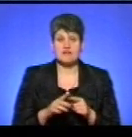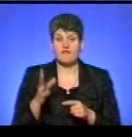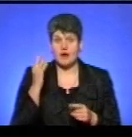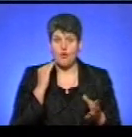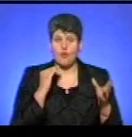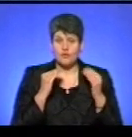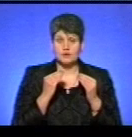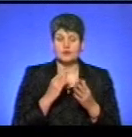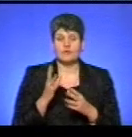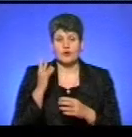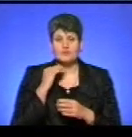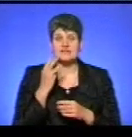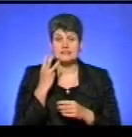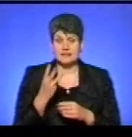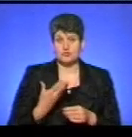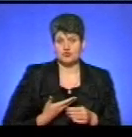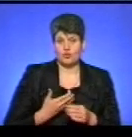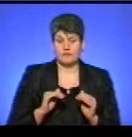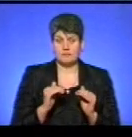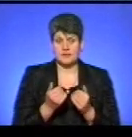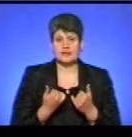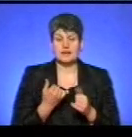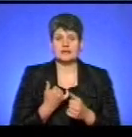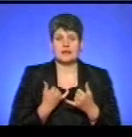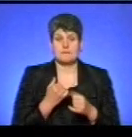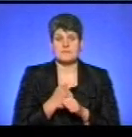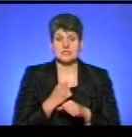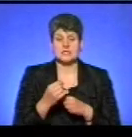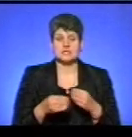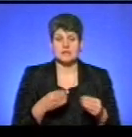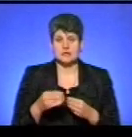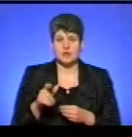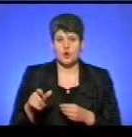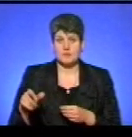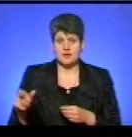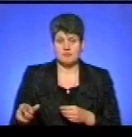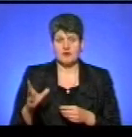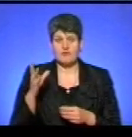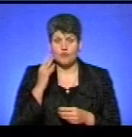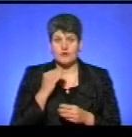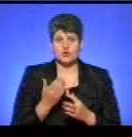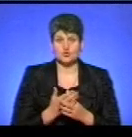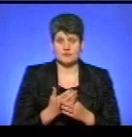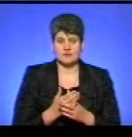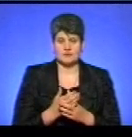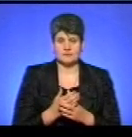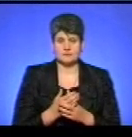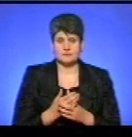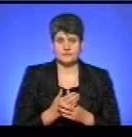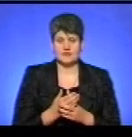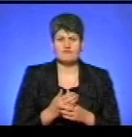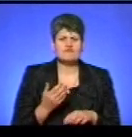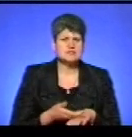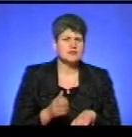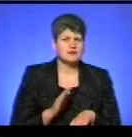враховується 3 прожиткових мінімуми для працездатних громадян при нарахуванні субсидій. В крайніх випадках, в